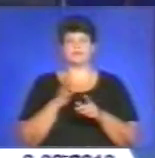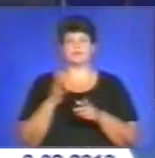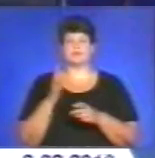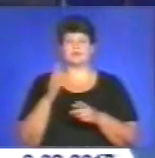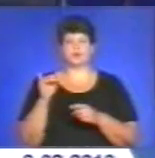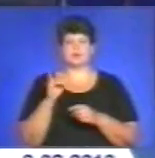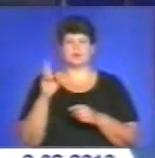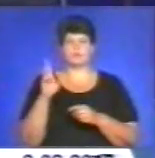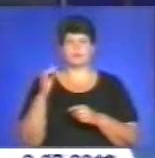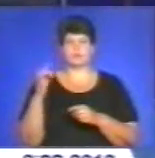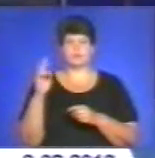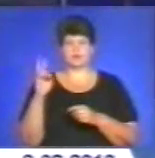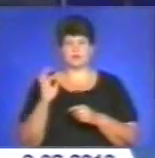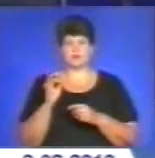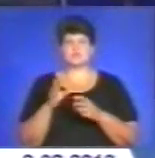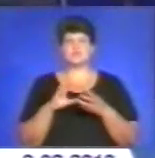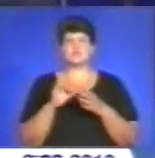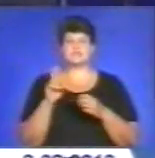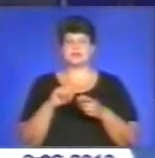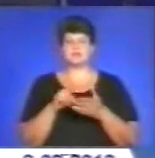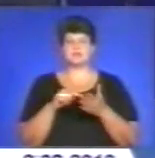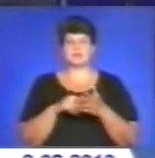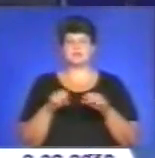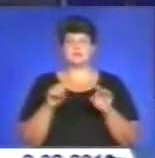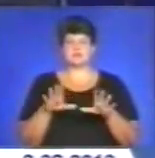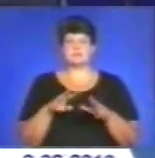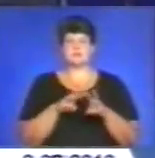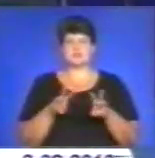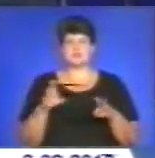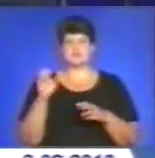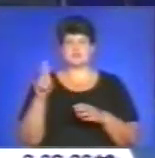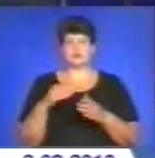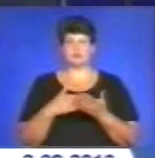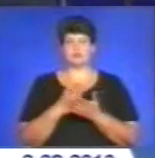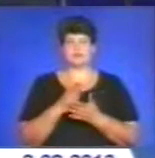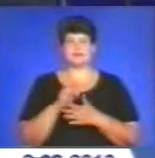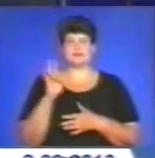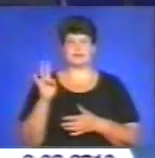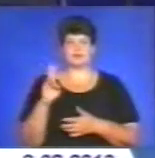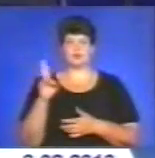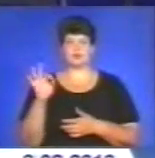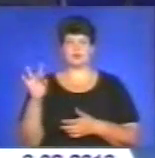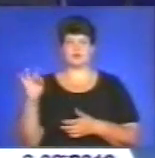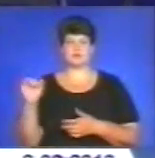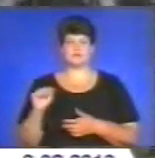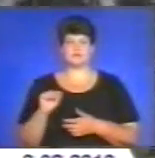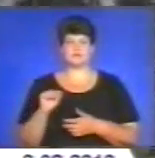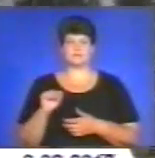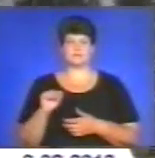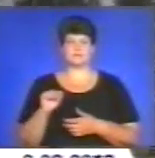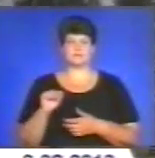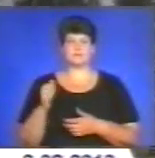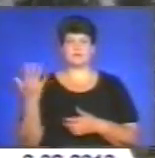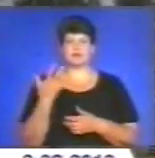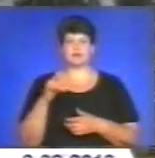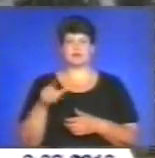Юрія Бойка. Соціальні питання вирішує міністр соціальної політики України Наталія Королевська. П'ятеро